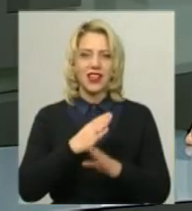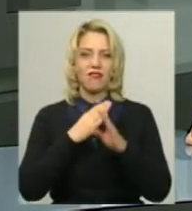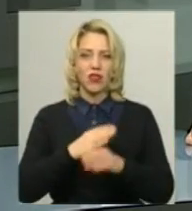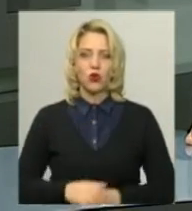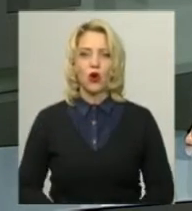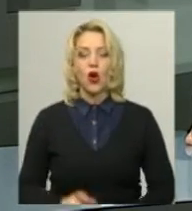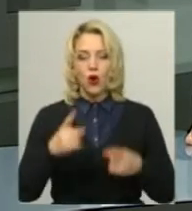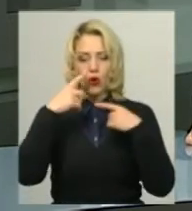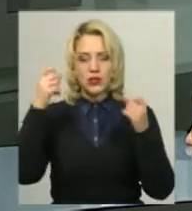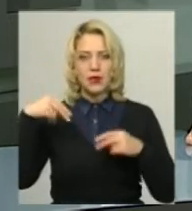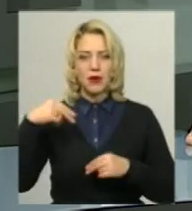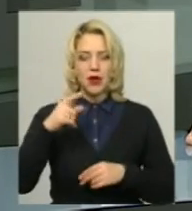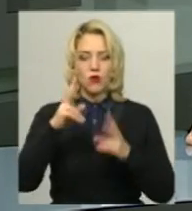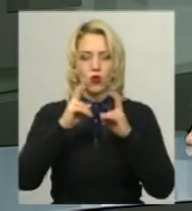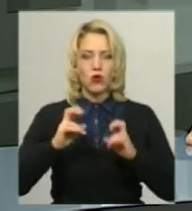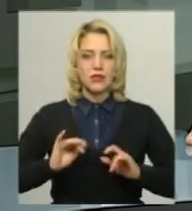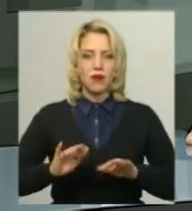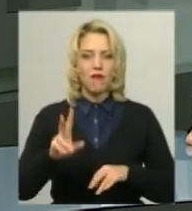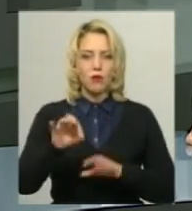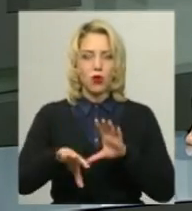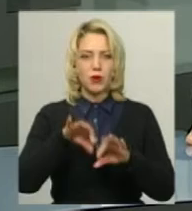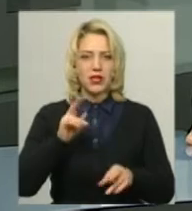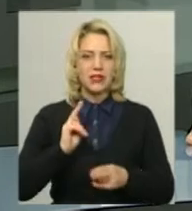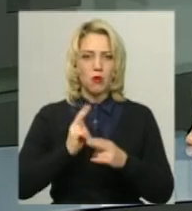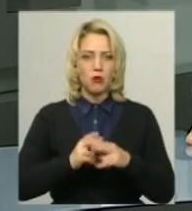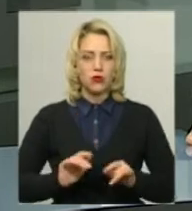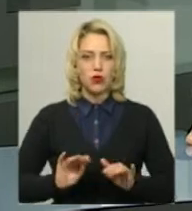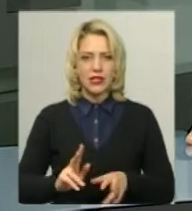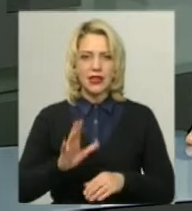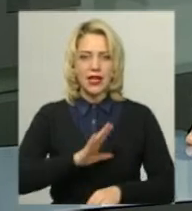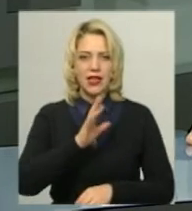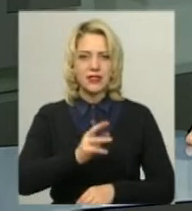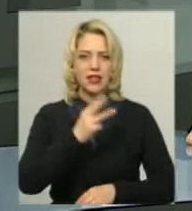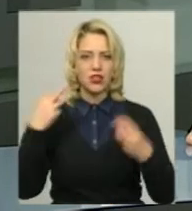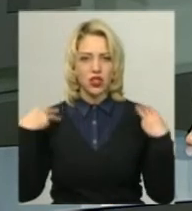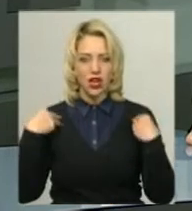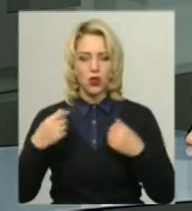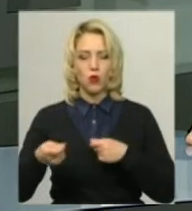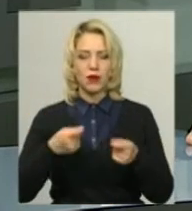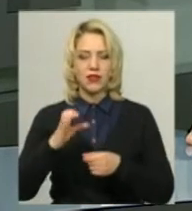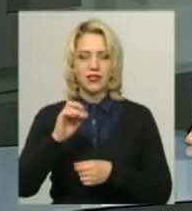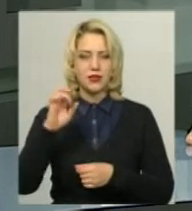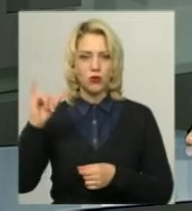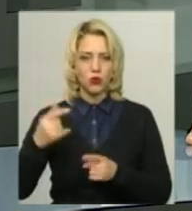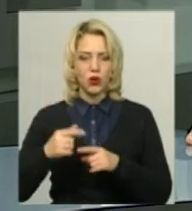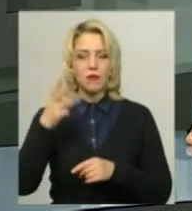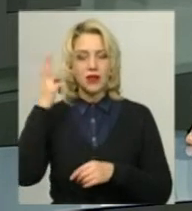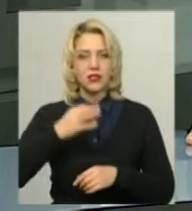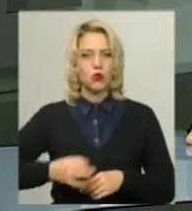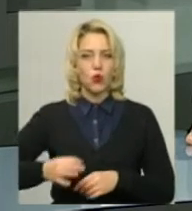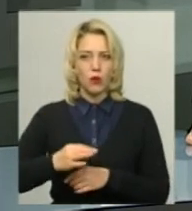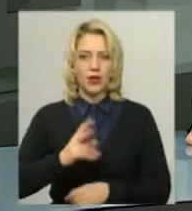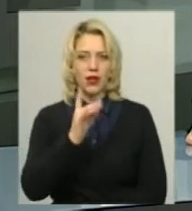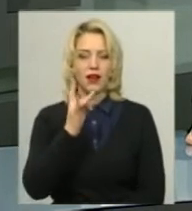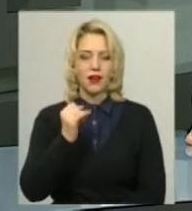Оголосили перерву у розгляді справи про обрання запобіжного заходу ексначальнику управління Служби безпеки України у Хмельницькій області